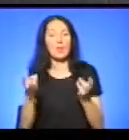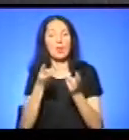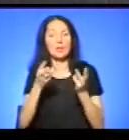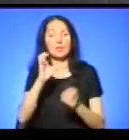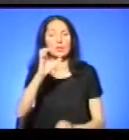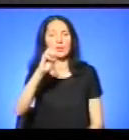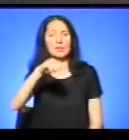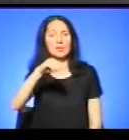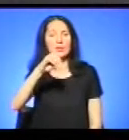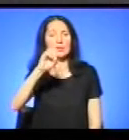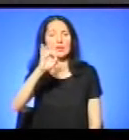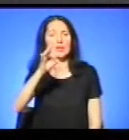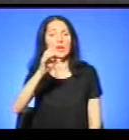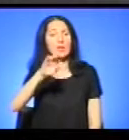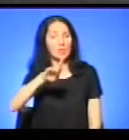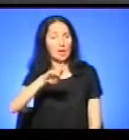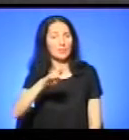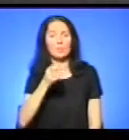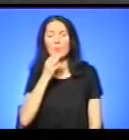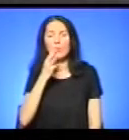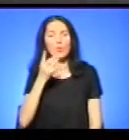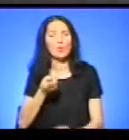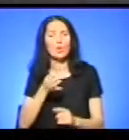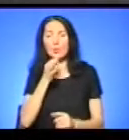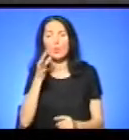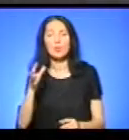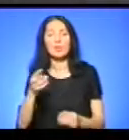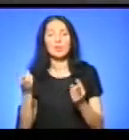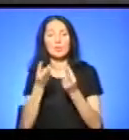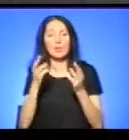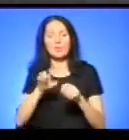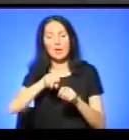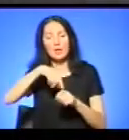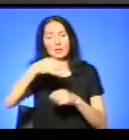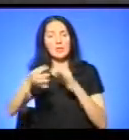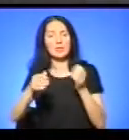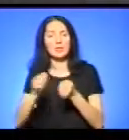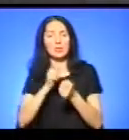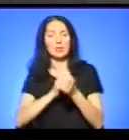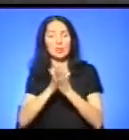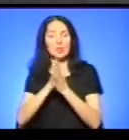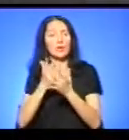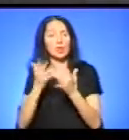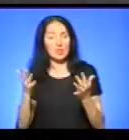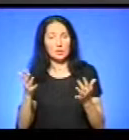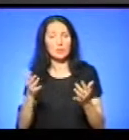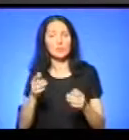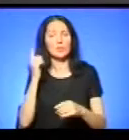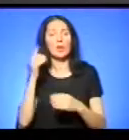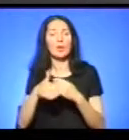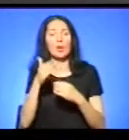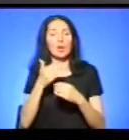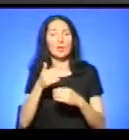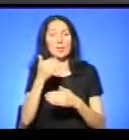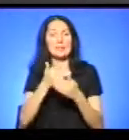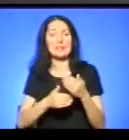А загалом будь-які стерні? Будь-яке спалювання сухої рослинності, передбачено покарання. Якщо йде випалювання сухої рослинності, це карається